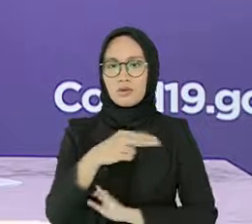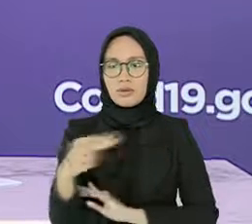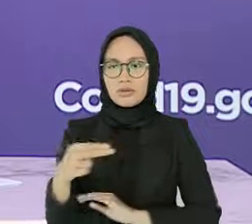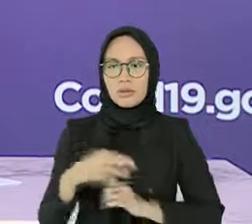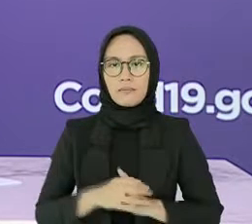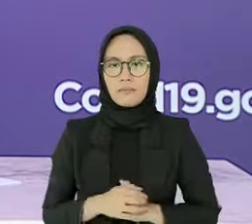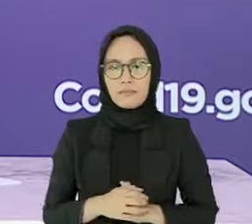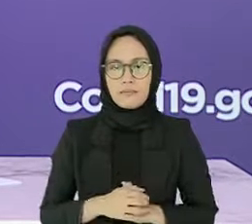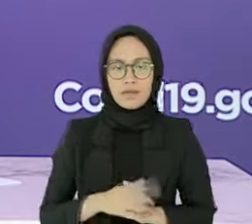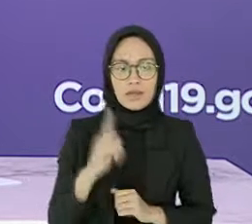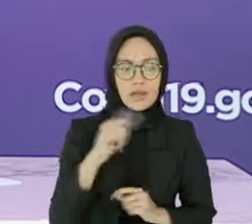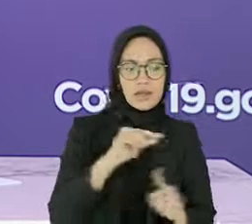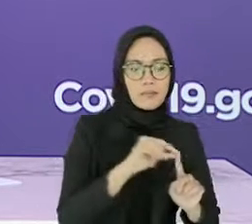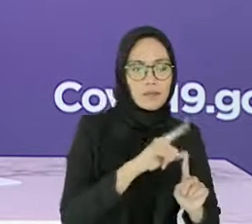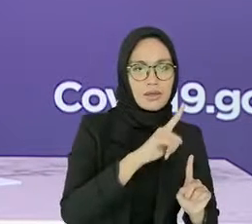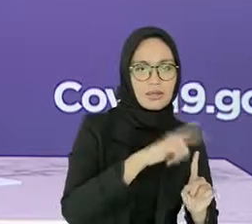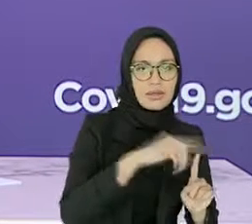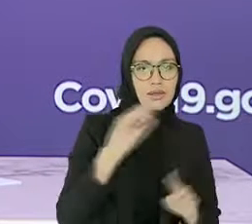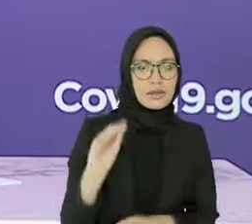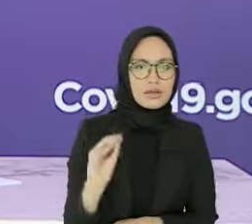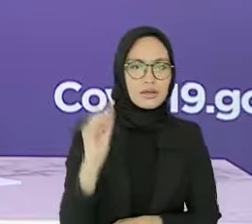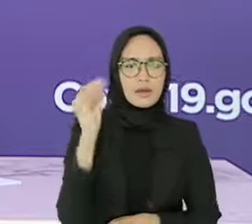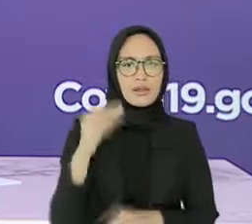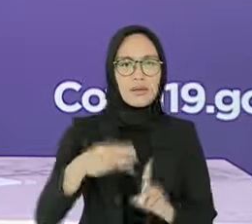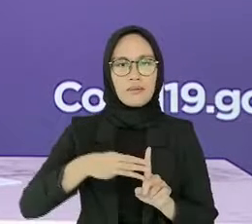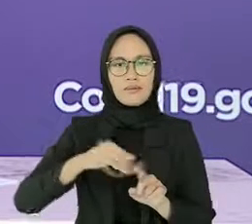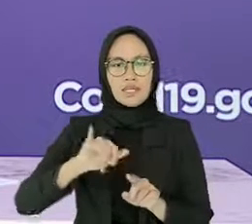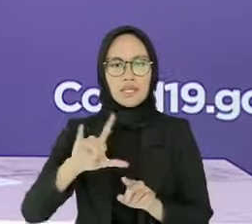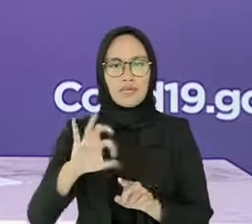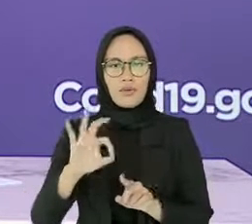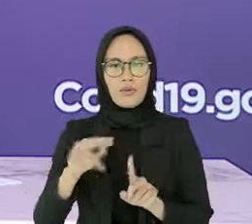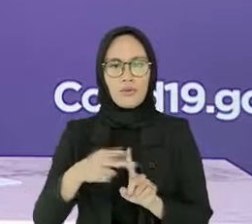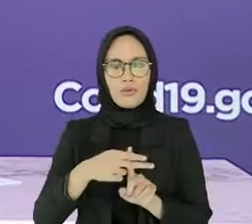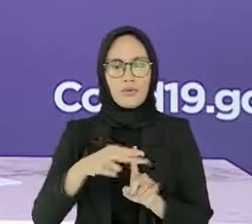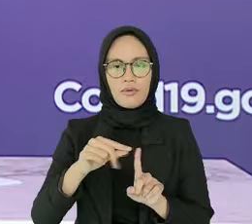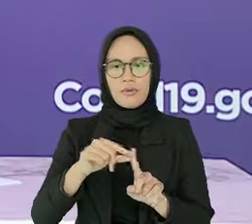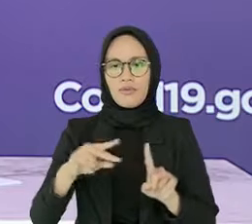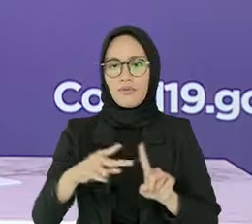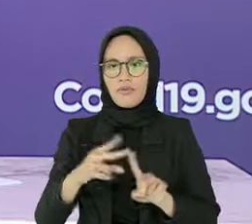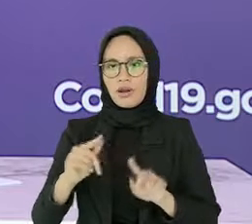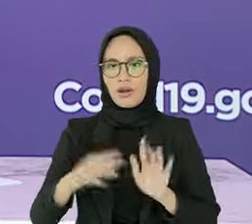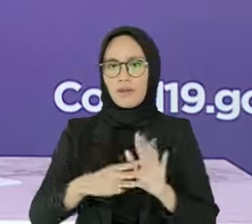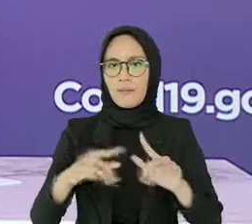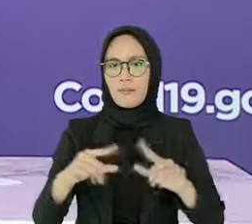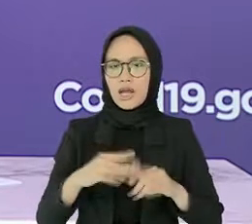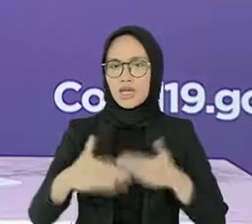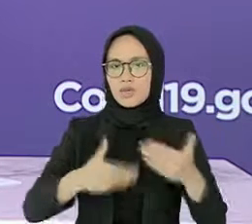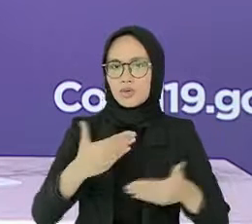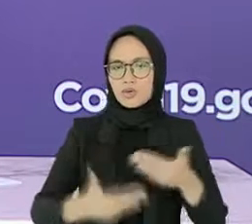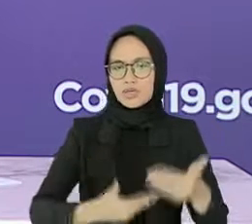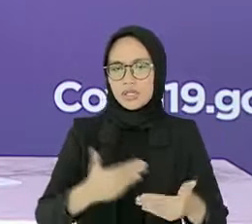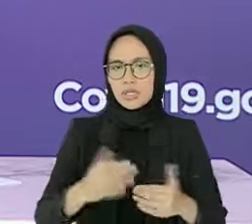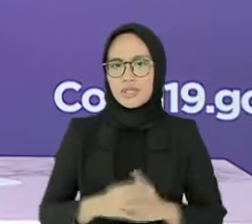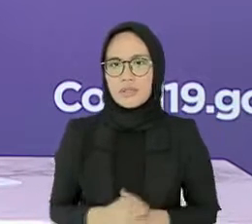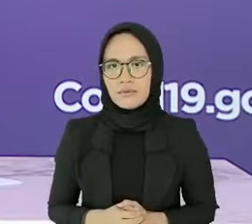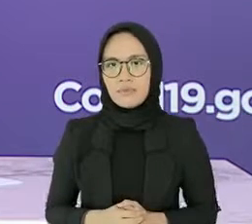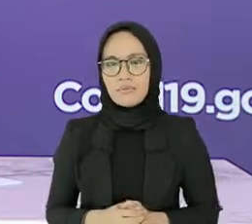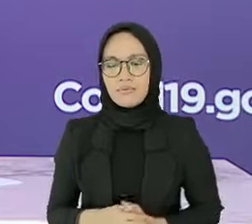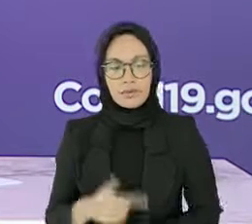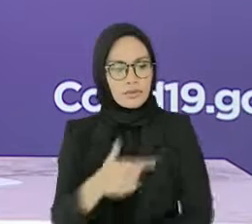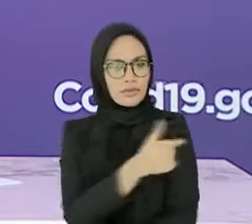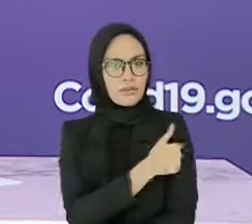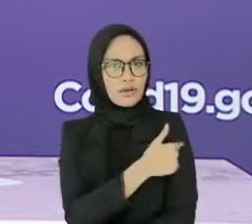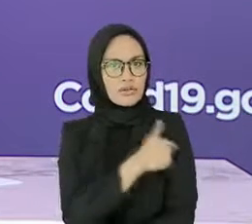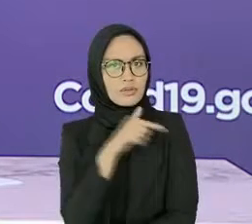adalah PT Jakarta Biopharmaceutical Industry atau JBO. Vaksin ini ditujukan untuk